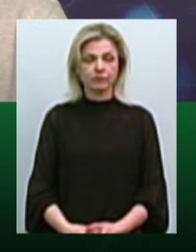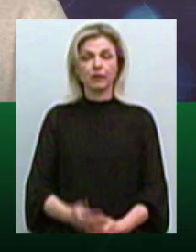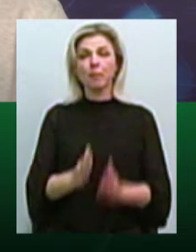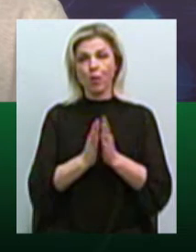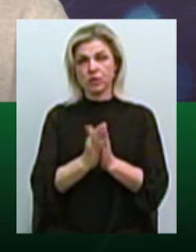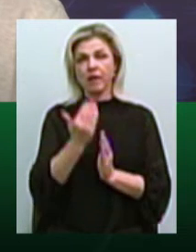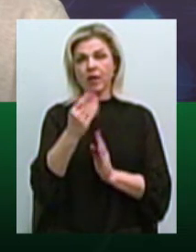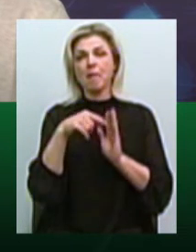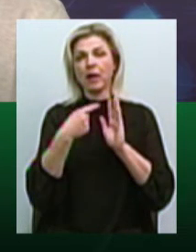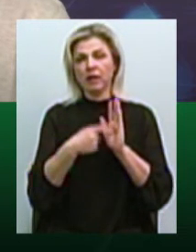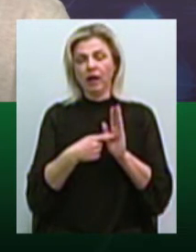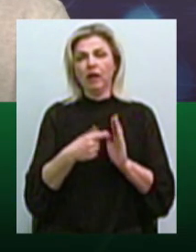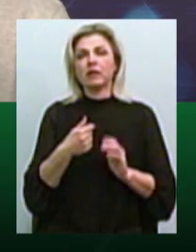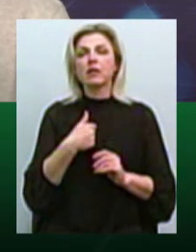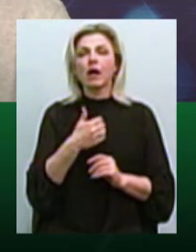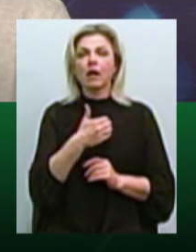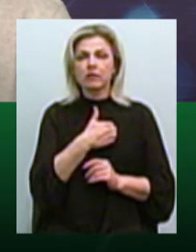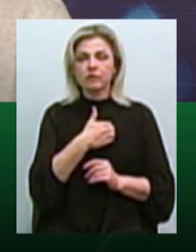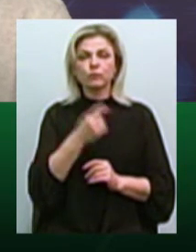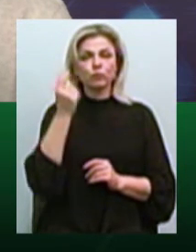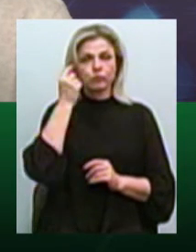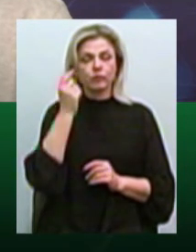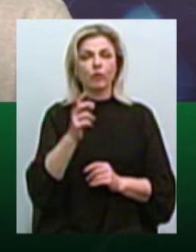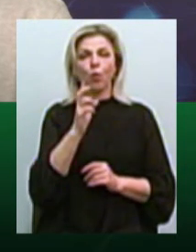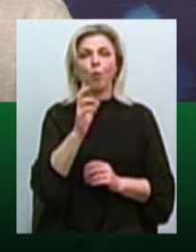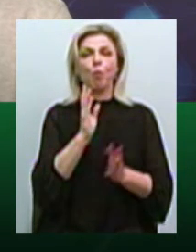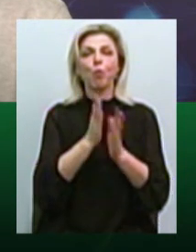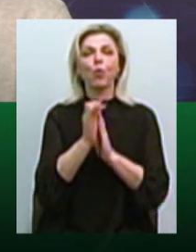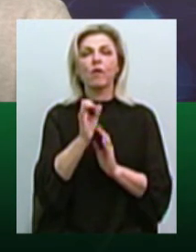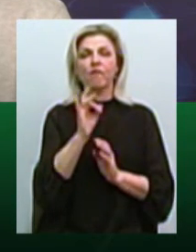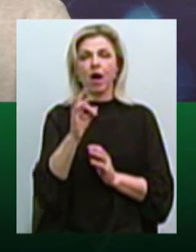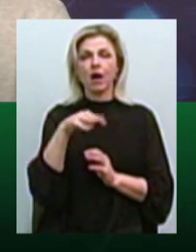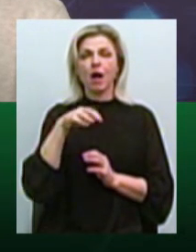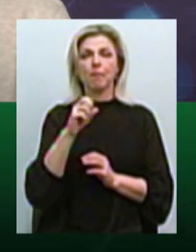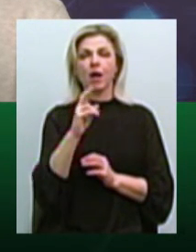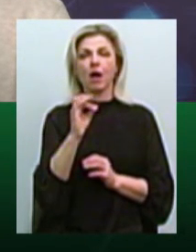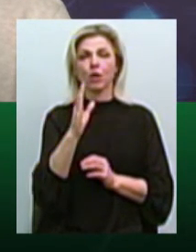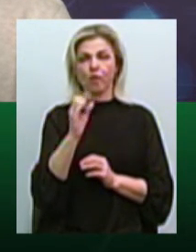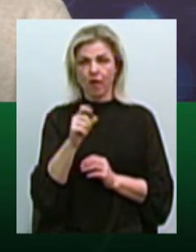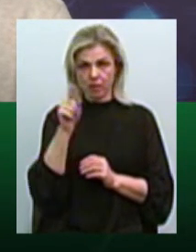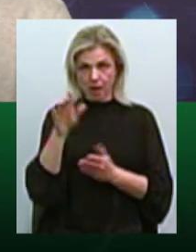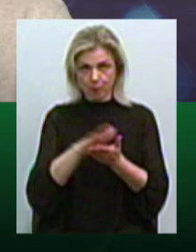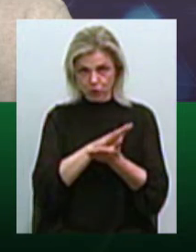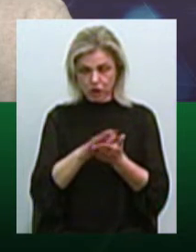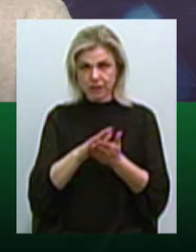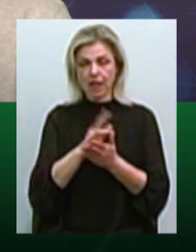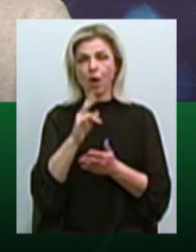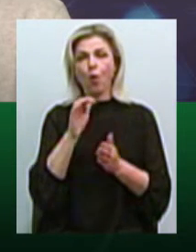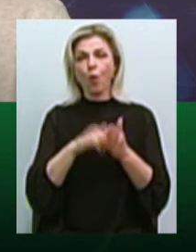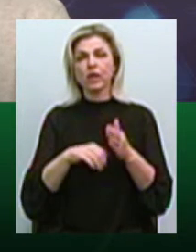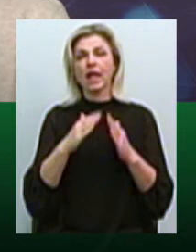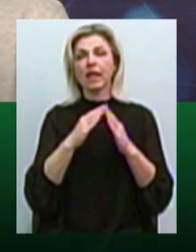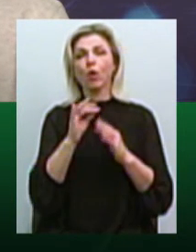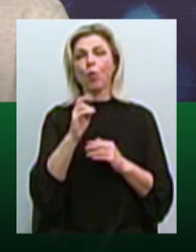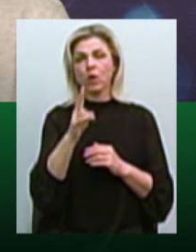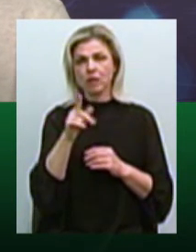Я сильно хотела узнать бульвар Макарова. Там очистили от киосков, палатков. Это же зона